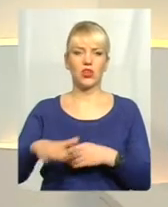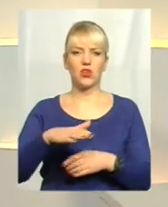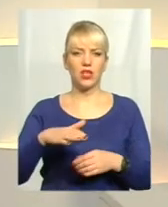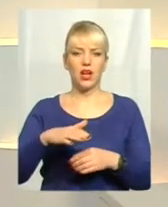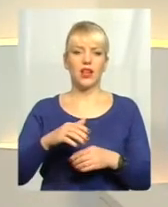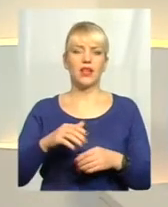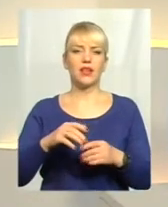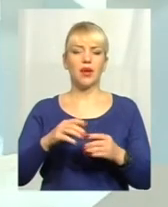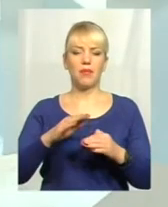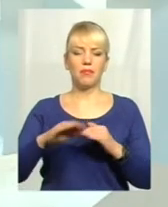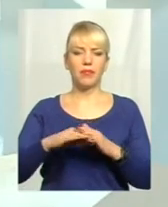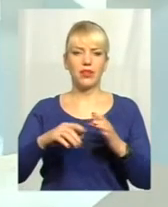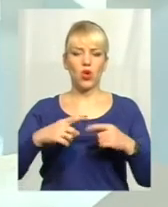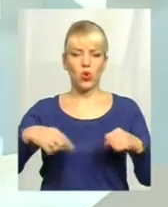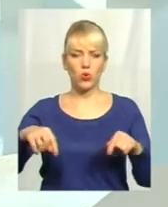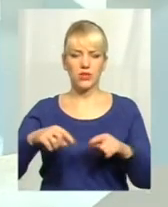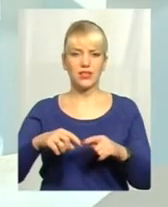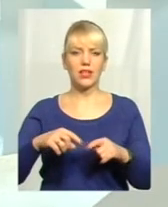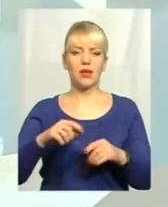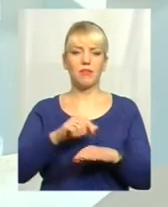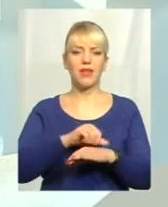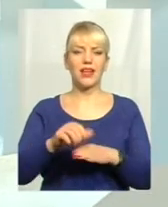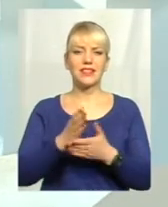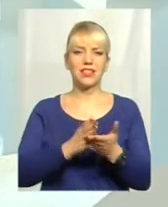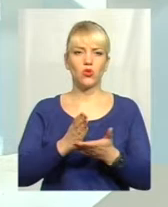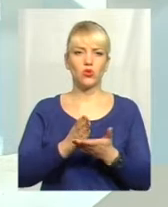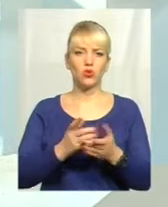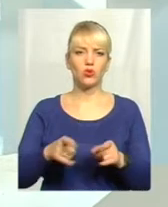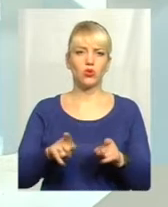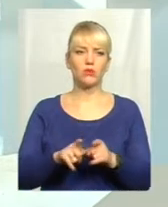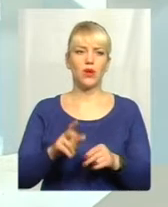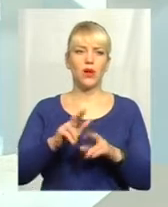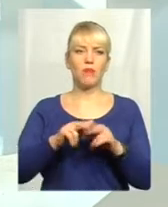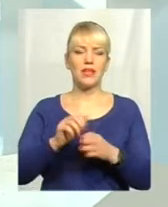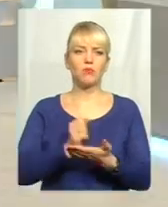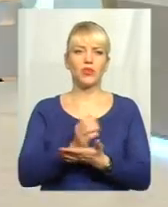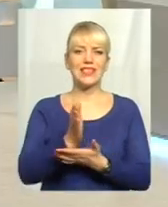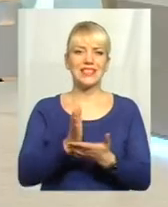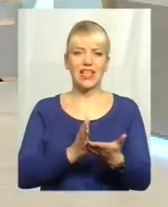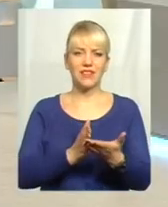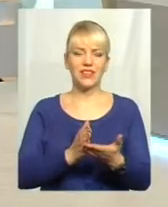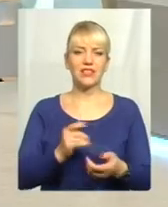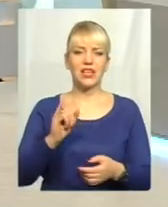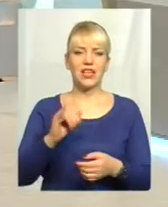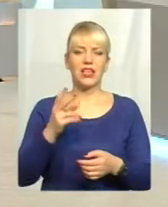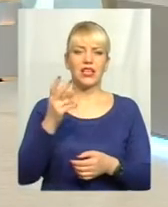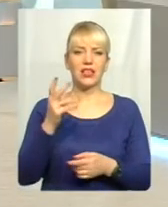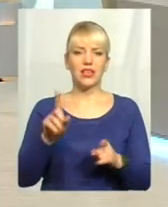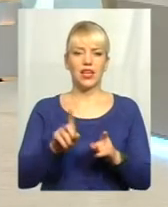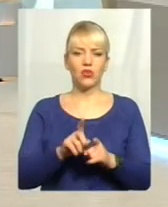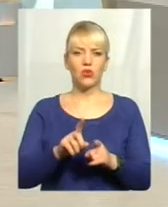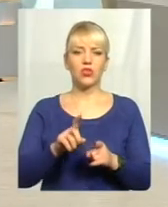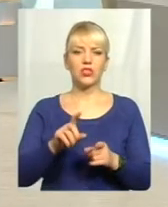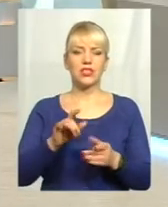міграційної служби, друге, це були паспортні сервіси державного підприємства «Документ», і третє, це звичайні ті центри